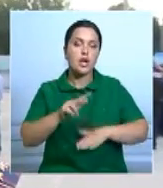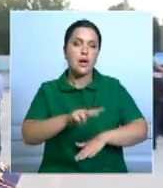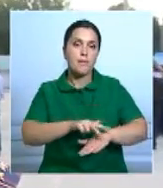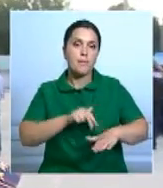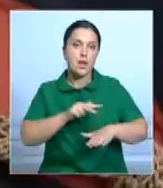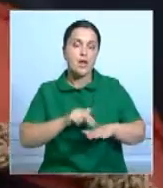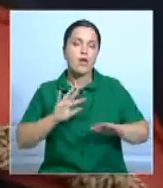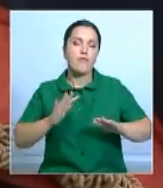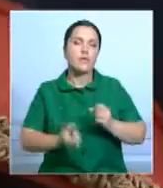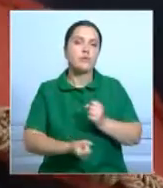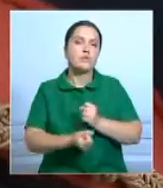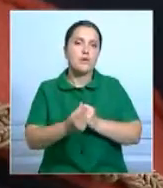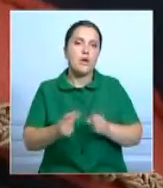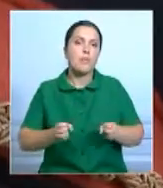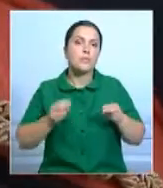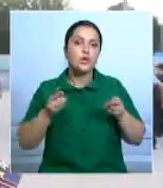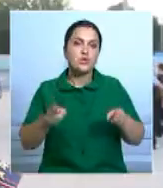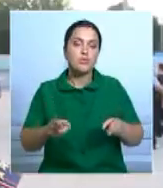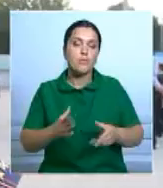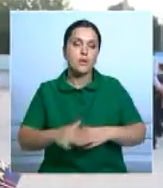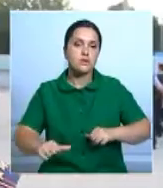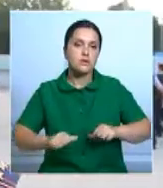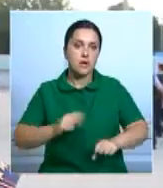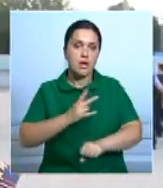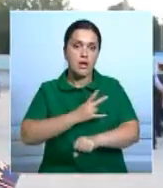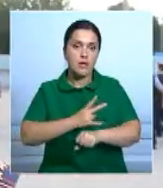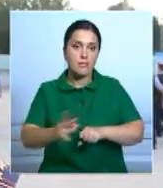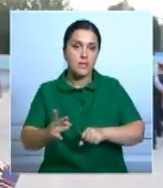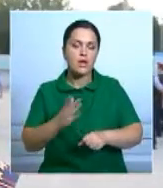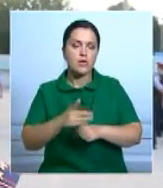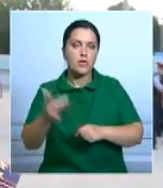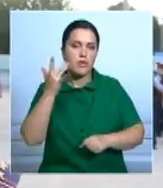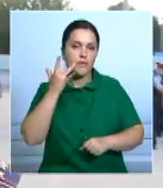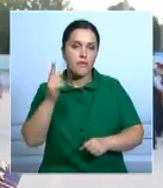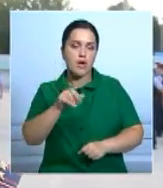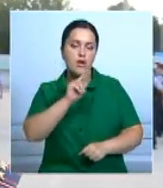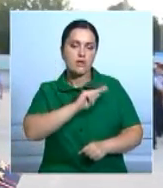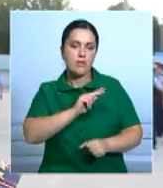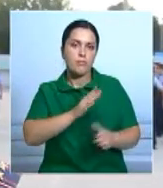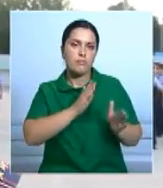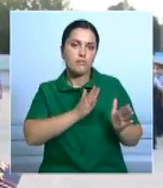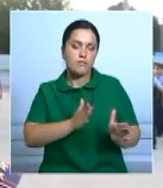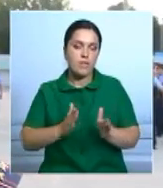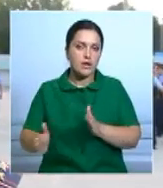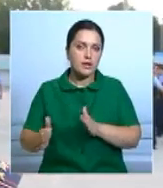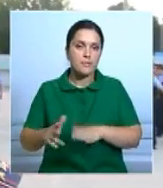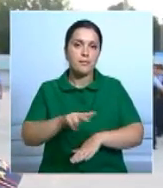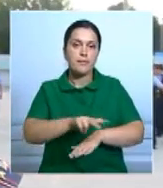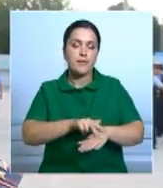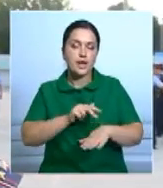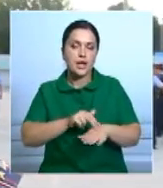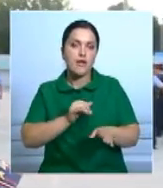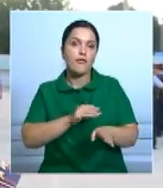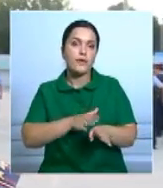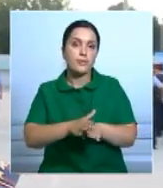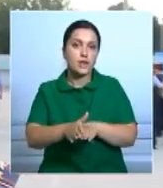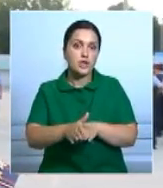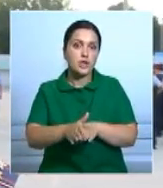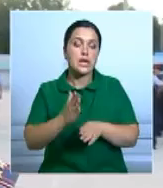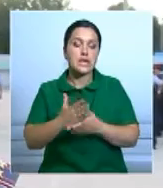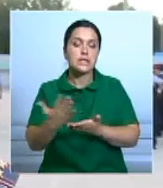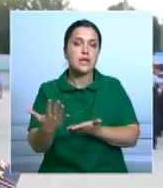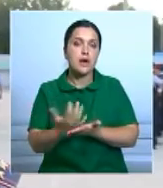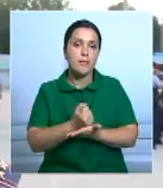действиям при различных ситуациях. Отмечены сотрудники образцов, выполняющие свои служебные обязанности, определенные